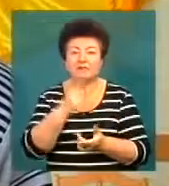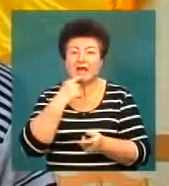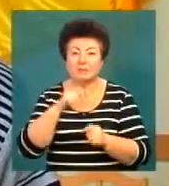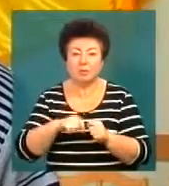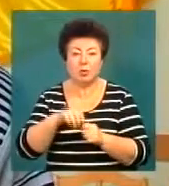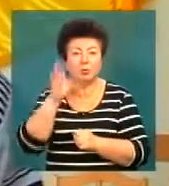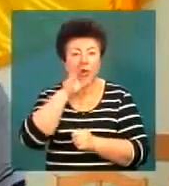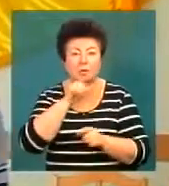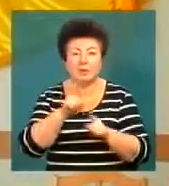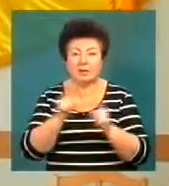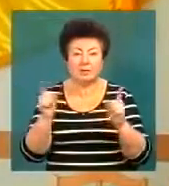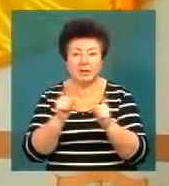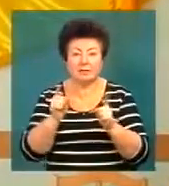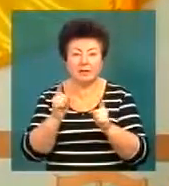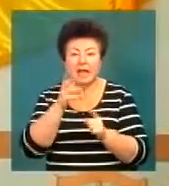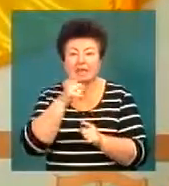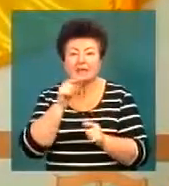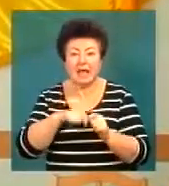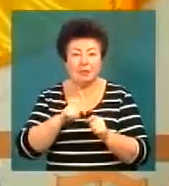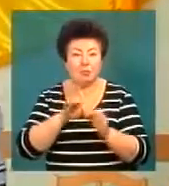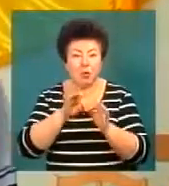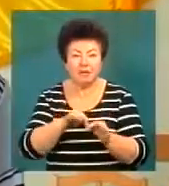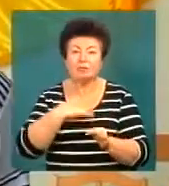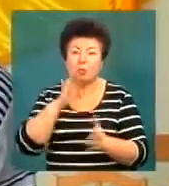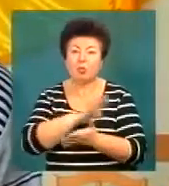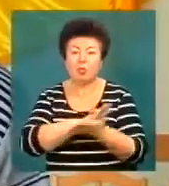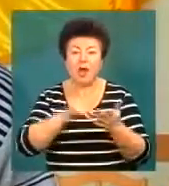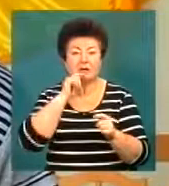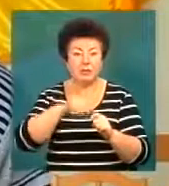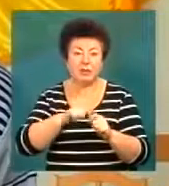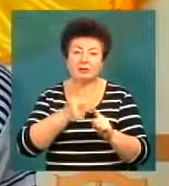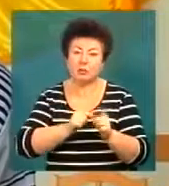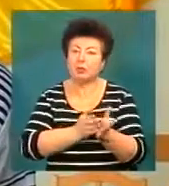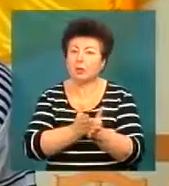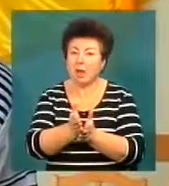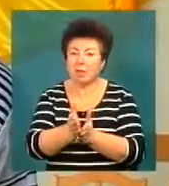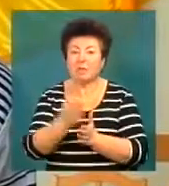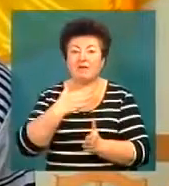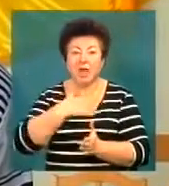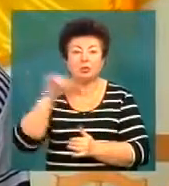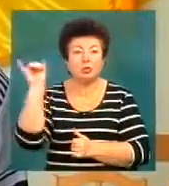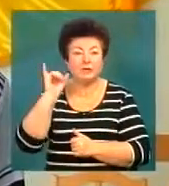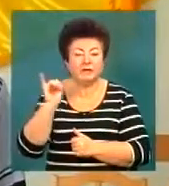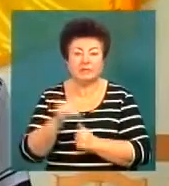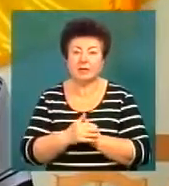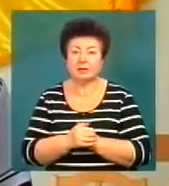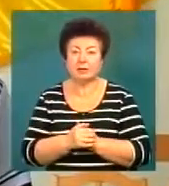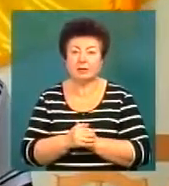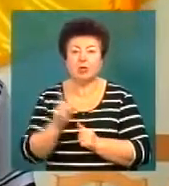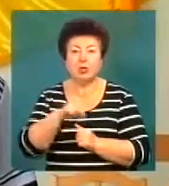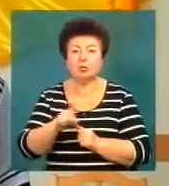експерименти вдалося в такий стислий термін провести, і ми будемо продовжувати експерименти в цьому напрямку і тут, в нашому університеті.